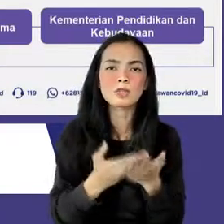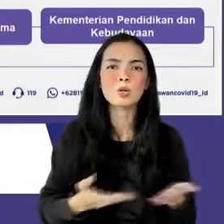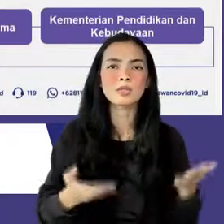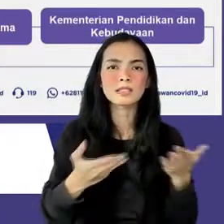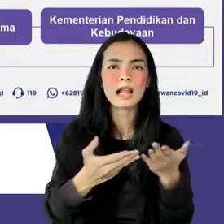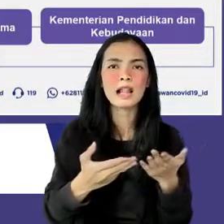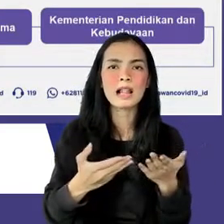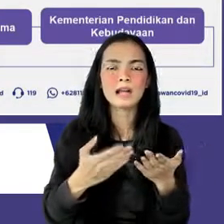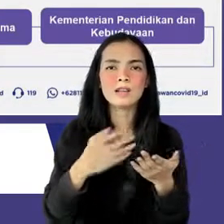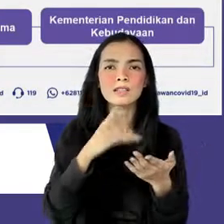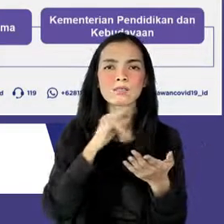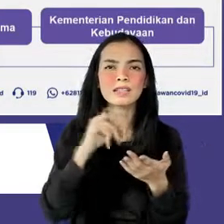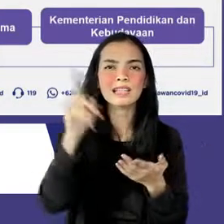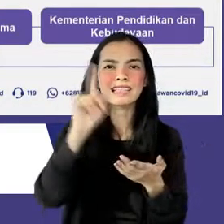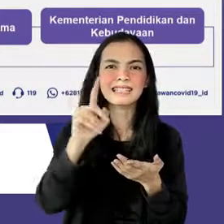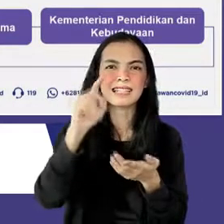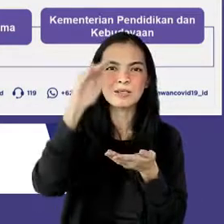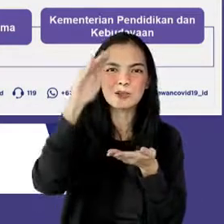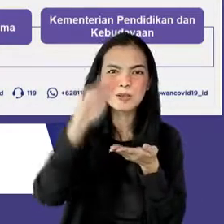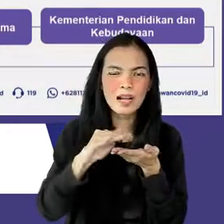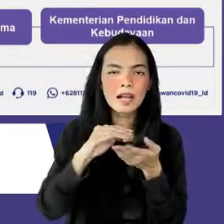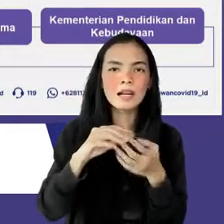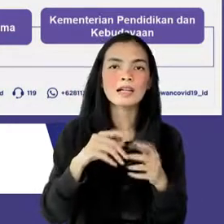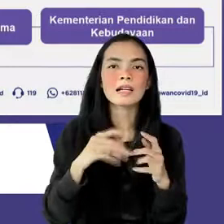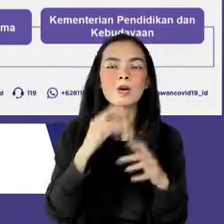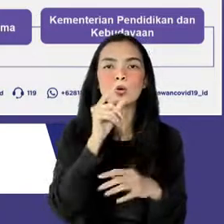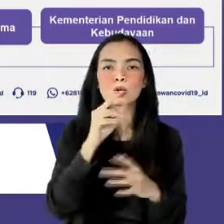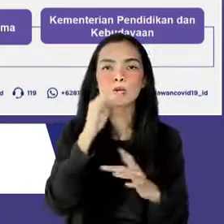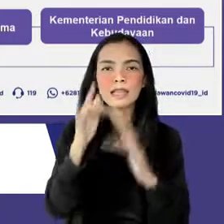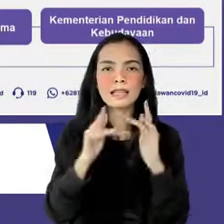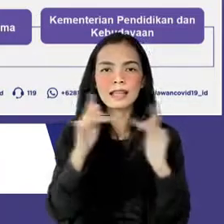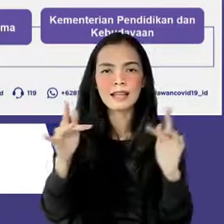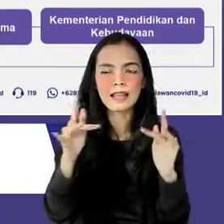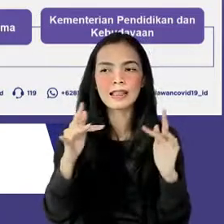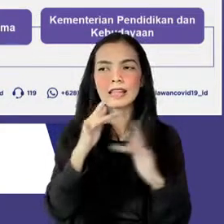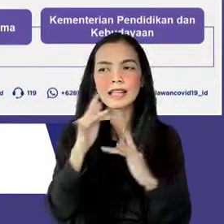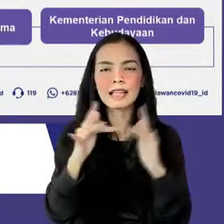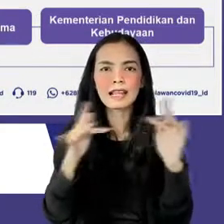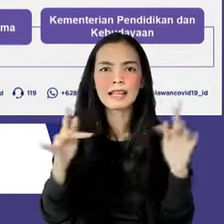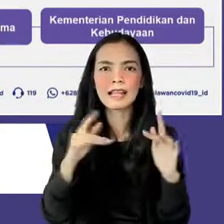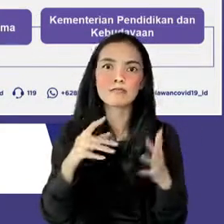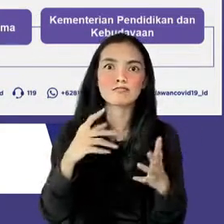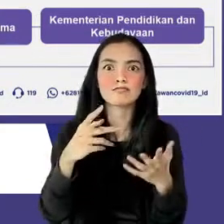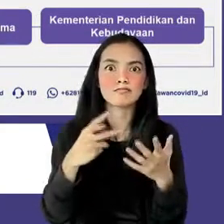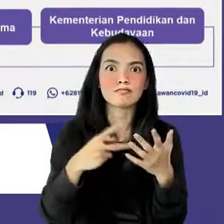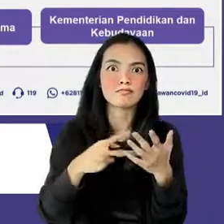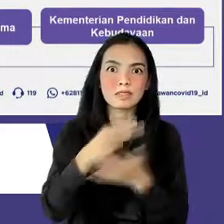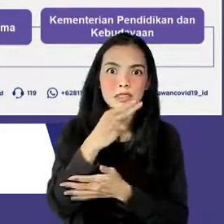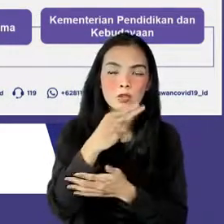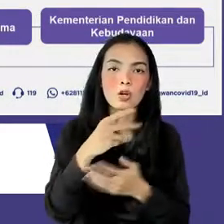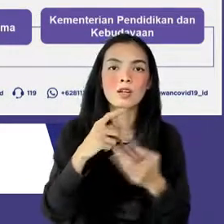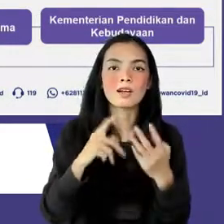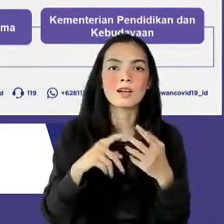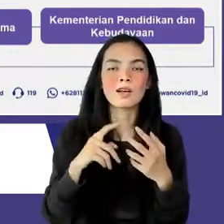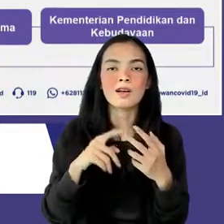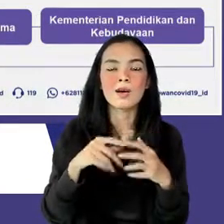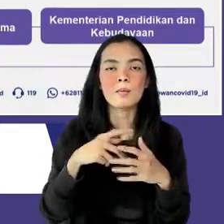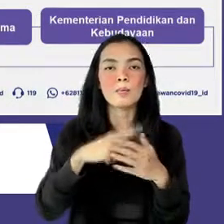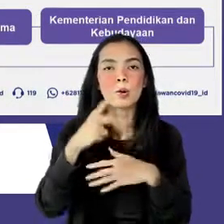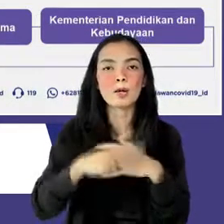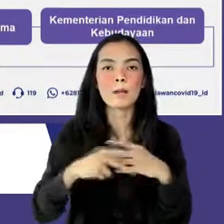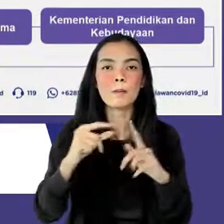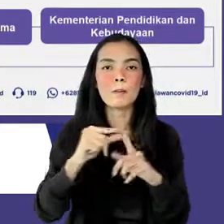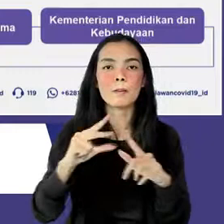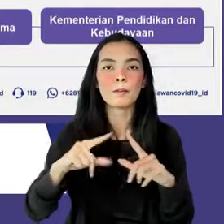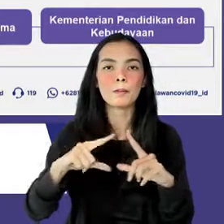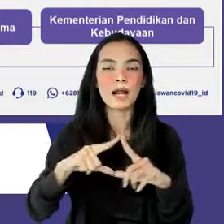kemudian perpanjangan subsidi kuota internet diskon listrik dan program prakerja selain